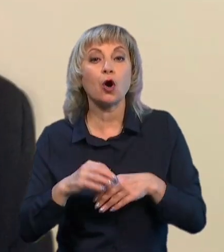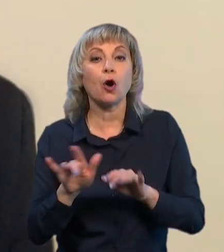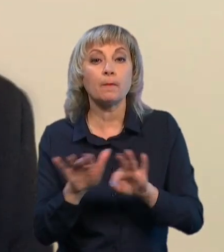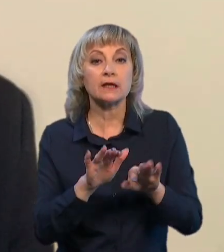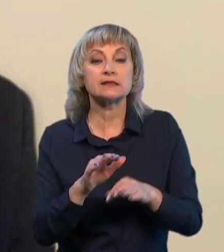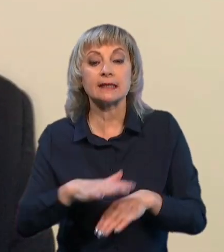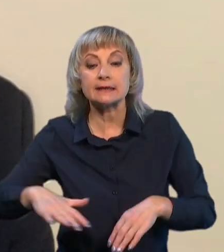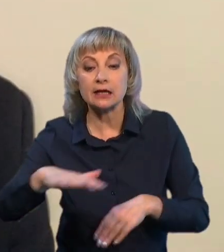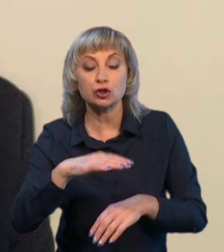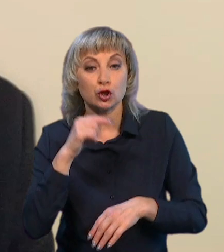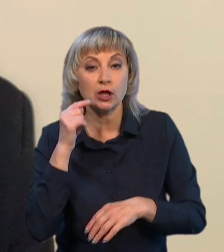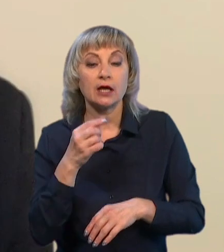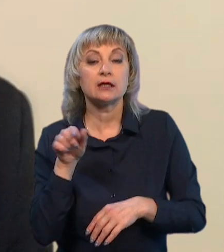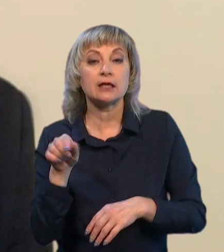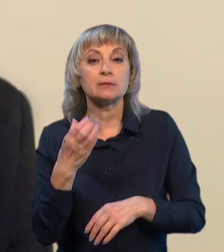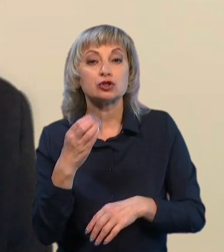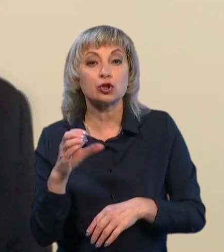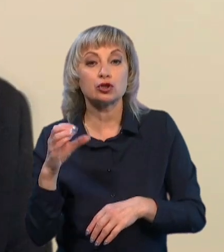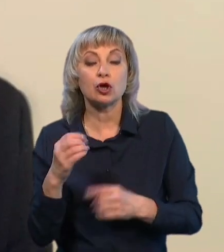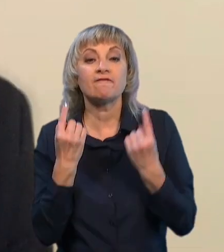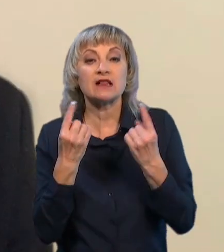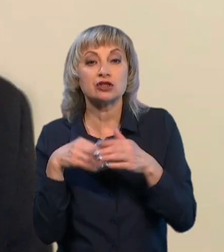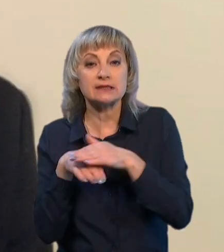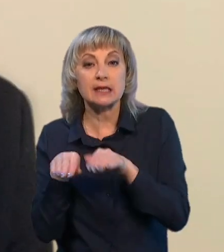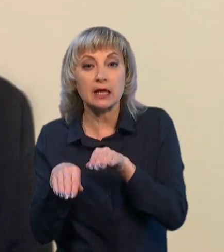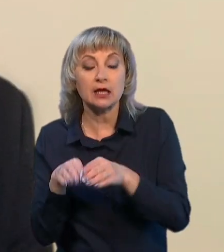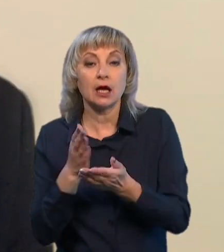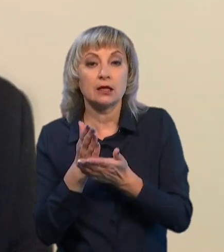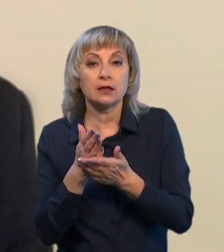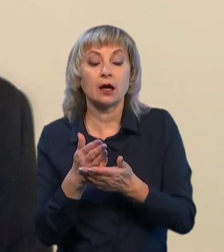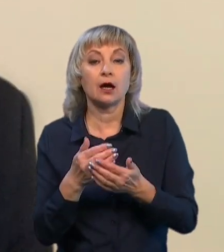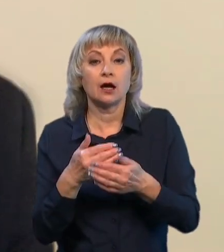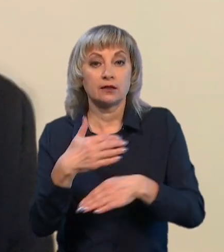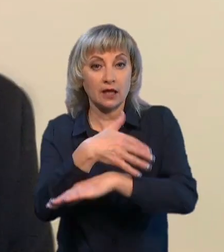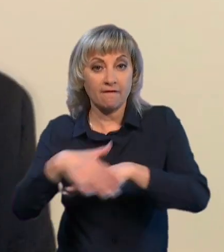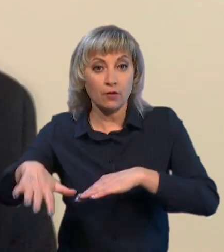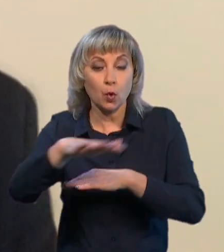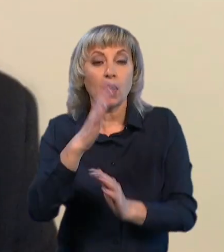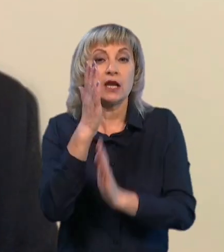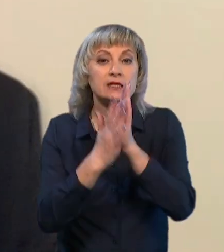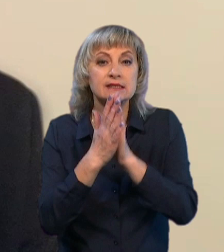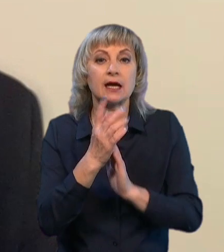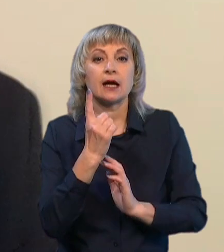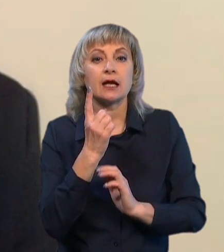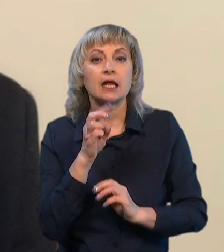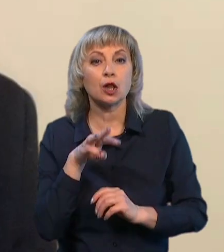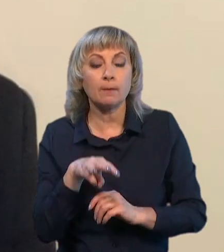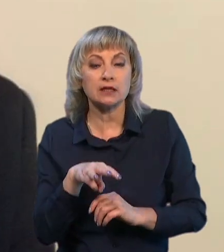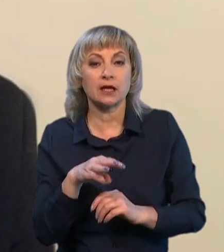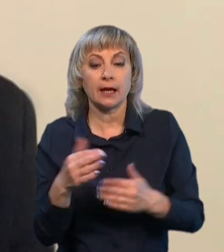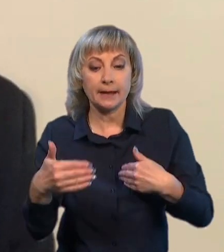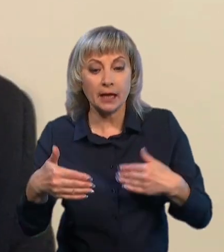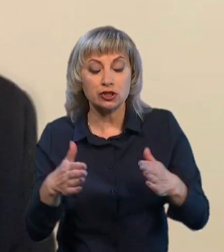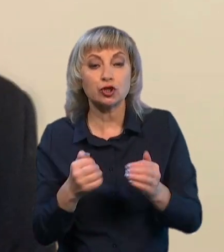там сотні, сотні, сотні величезних складів, вони знаходяться прямо під відкритим небом, в лісах, кілометри, ящики з